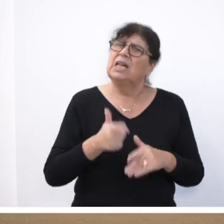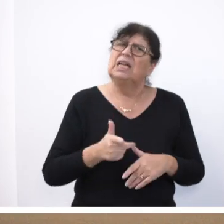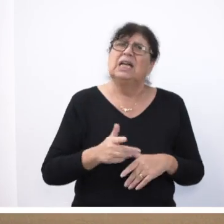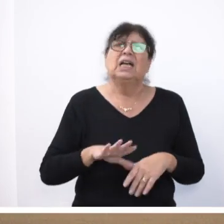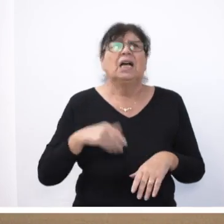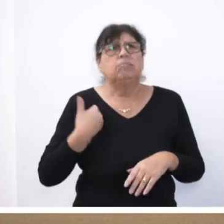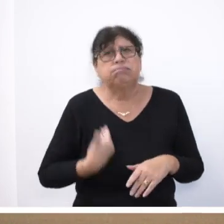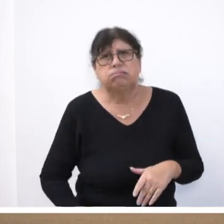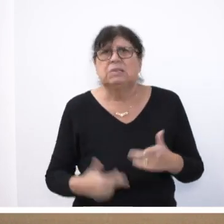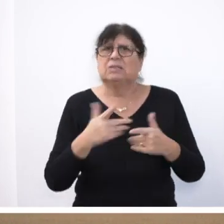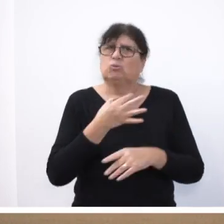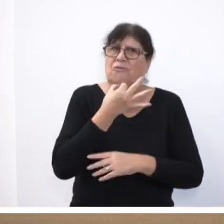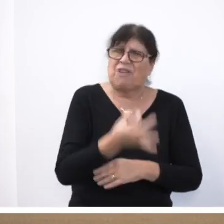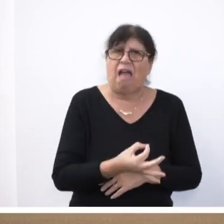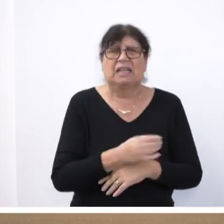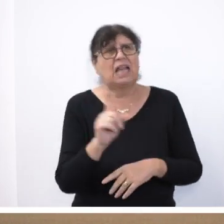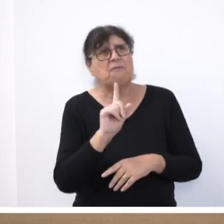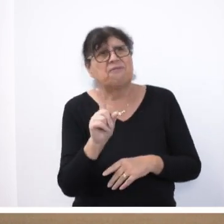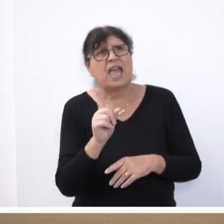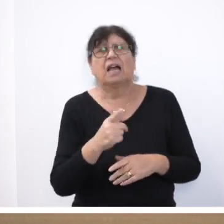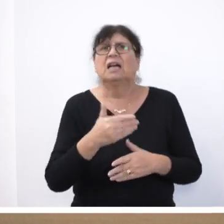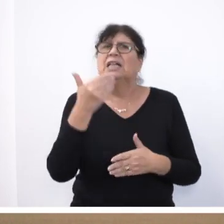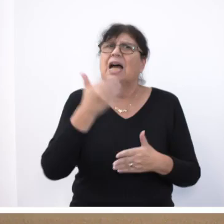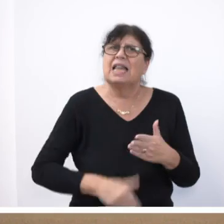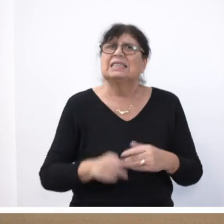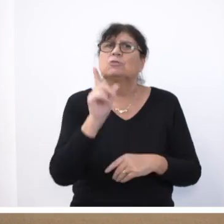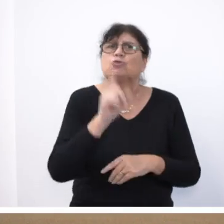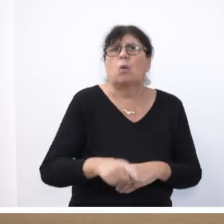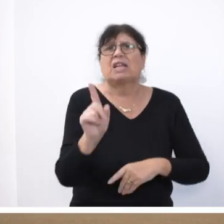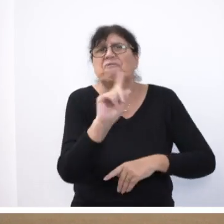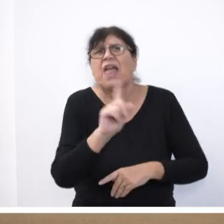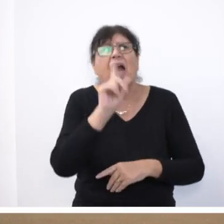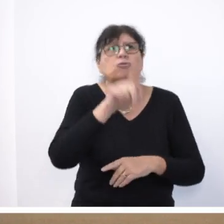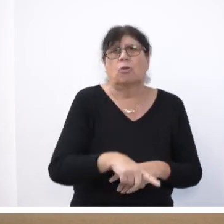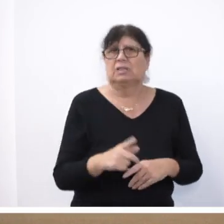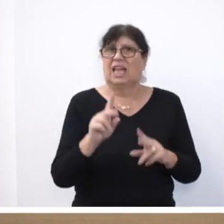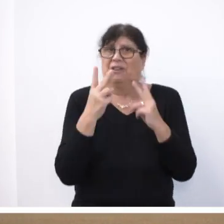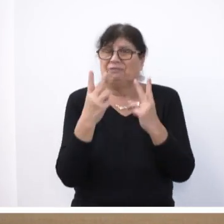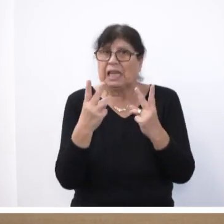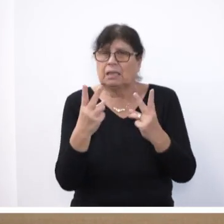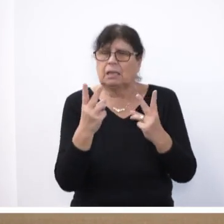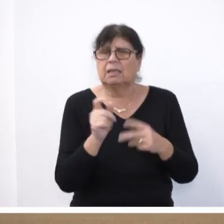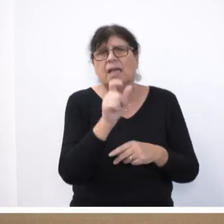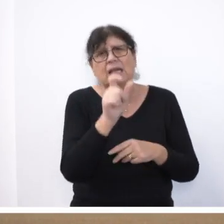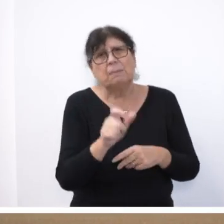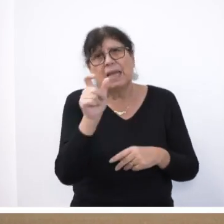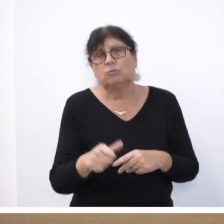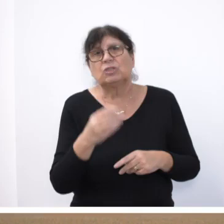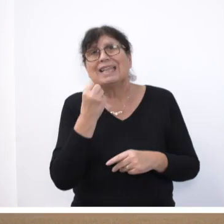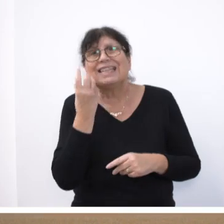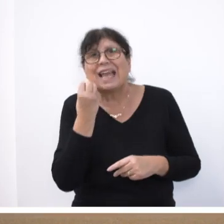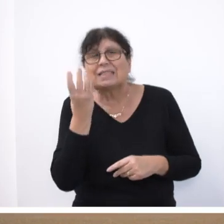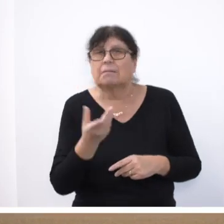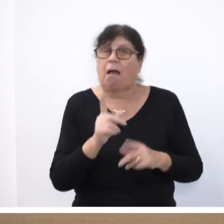danach zu fragen, wer letzten Endes schuld ist. Wichtig ist, dass Menschen tagtäglich,